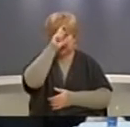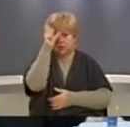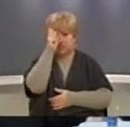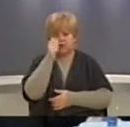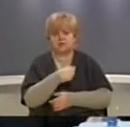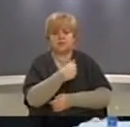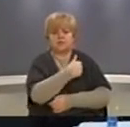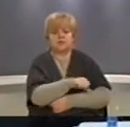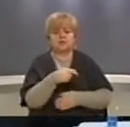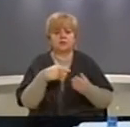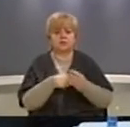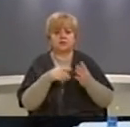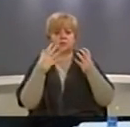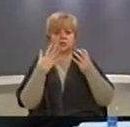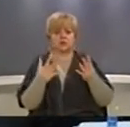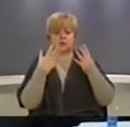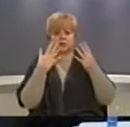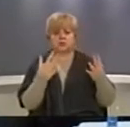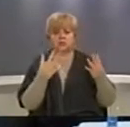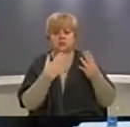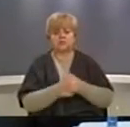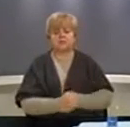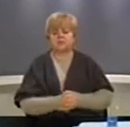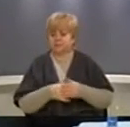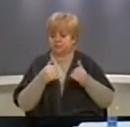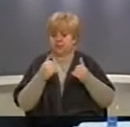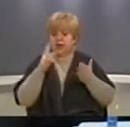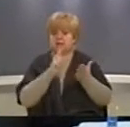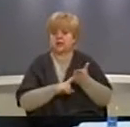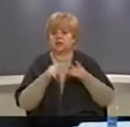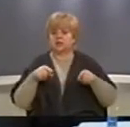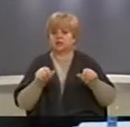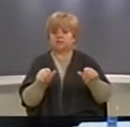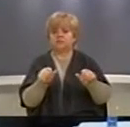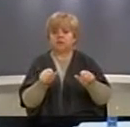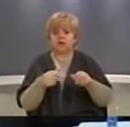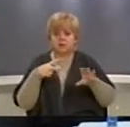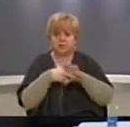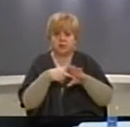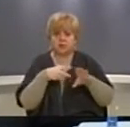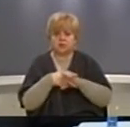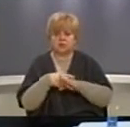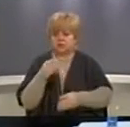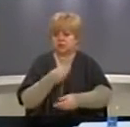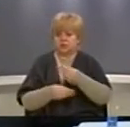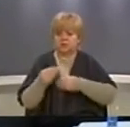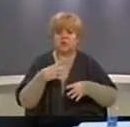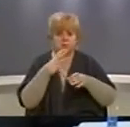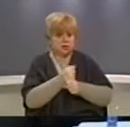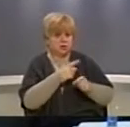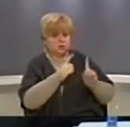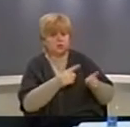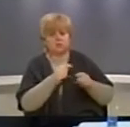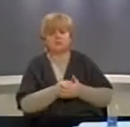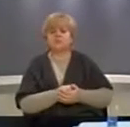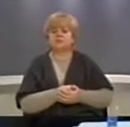në vitet 1999. E drejta e prëndësis ka penguar investimet në periodën e pas luftës, ka